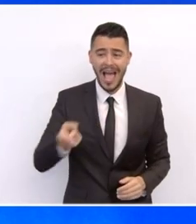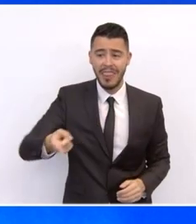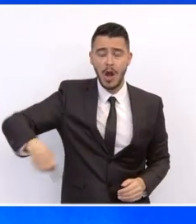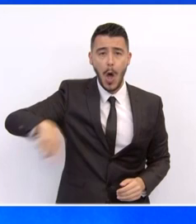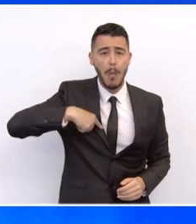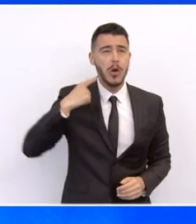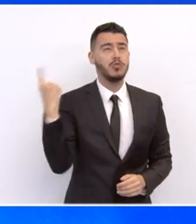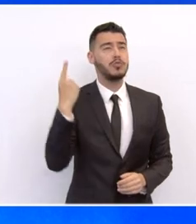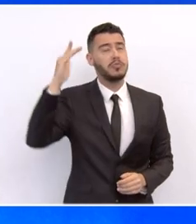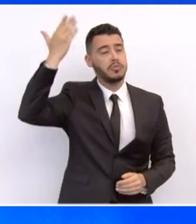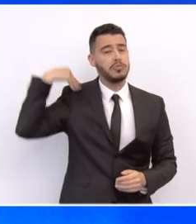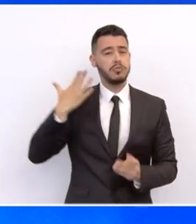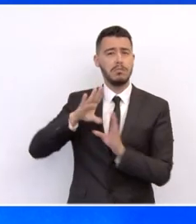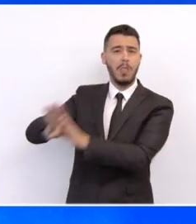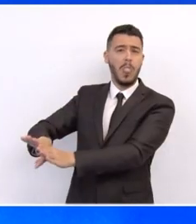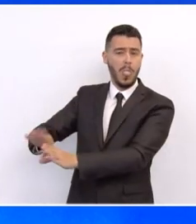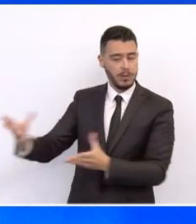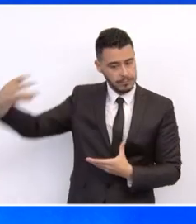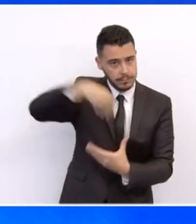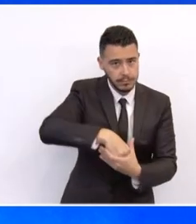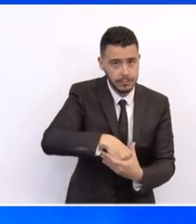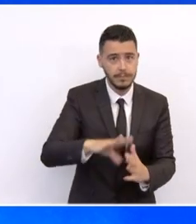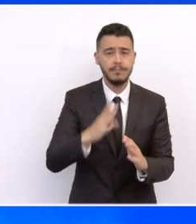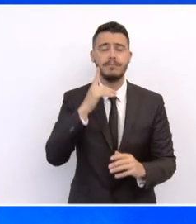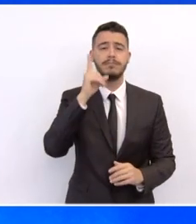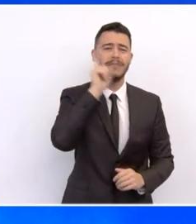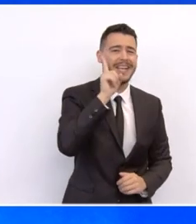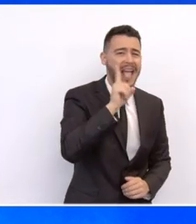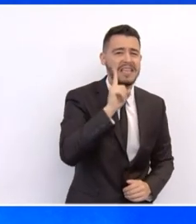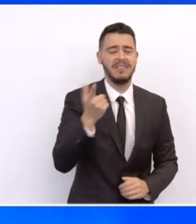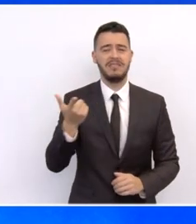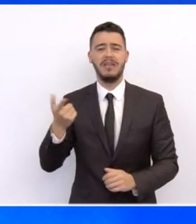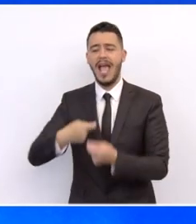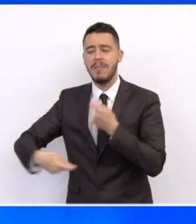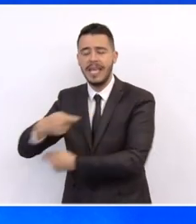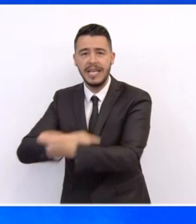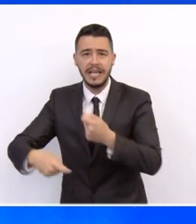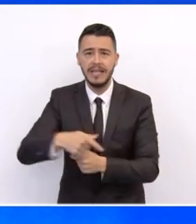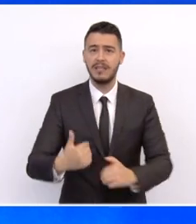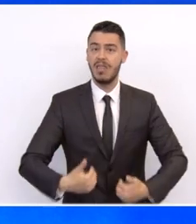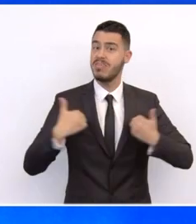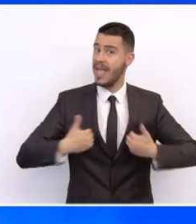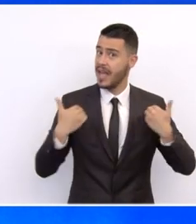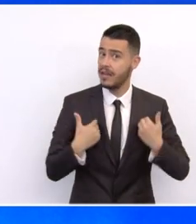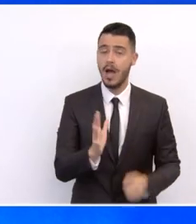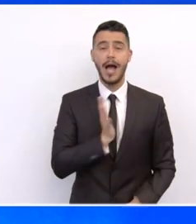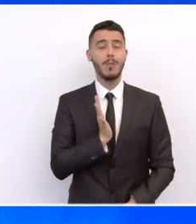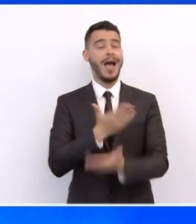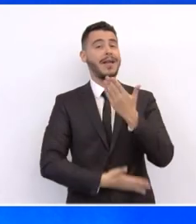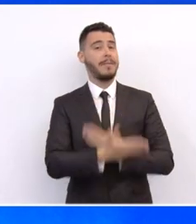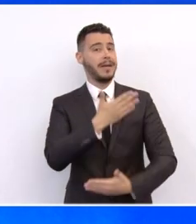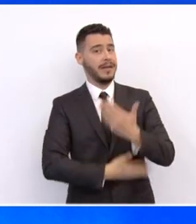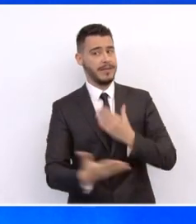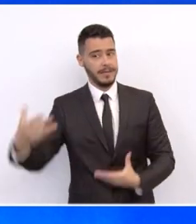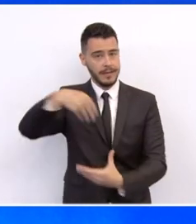δρασεών του βρίσκονται οι νέοι, οι γυναίκες, οι μικρομεσαίες επιχειρήσεις, ευάλωτες ομάδες του πληθυσμού όπως είναι τα άτομα με ειδικές ανάγκες, οι